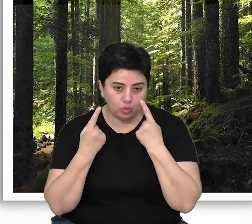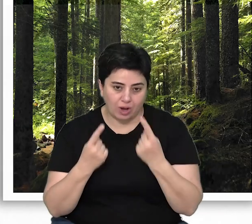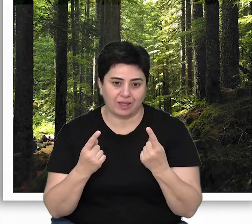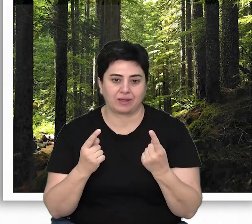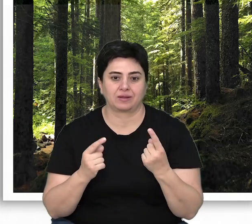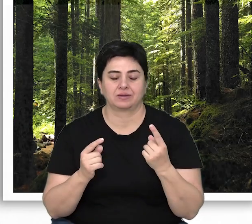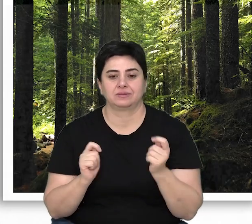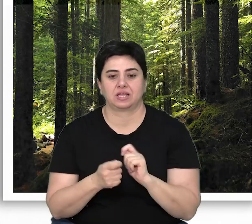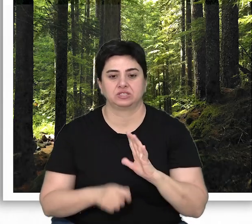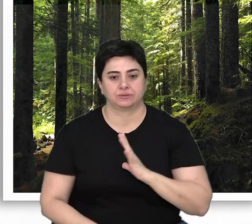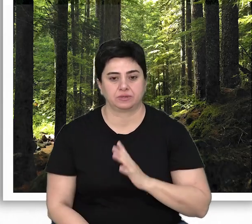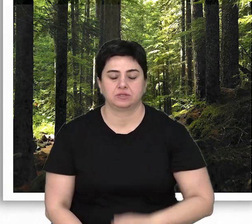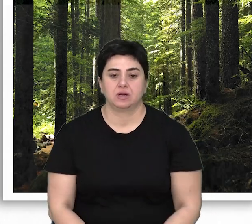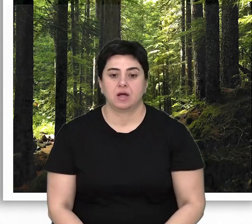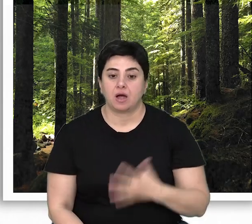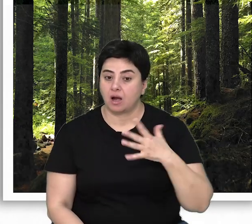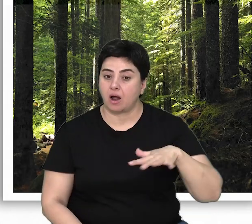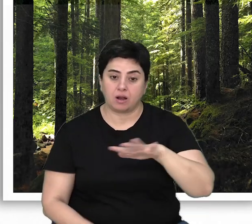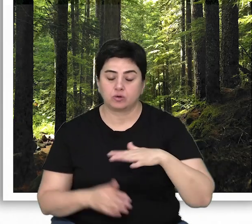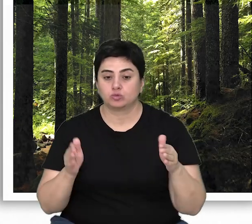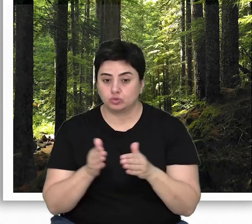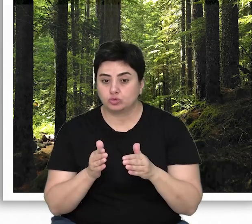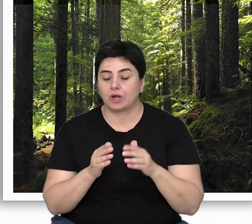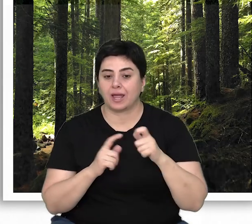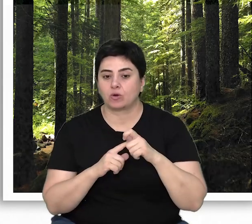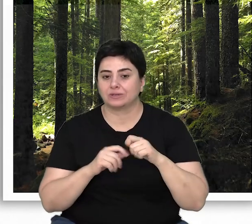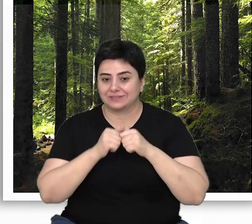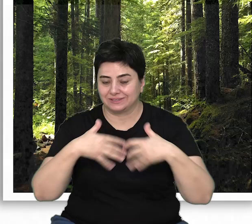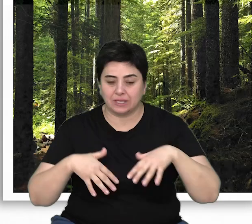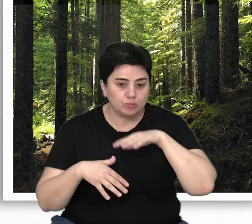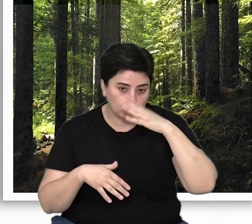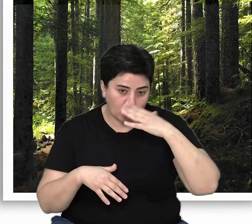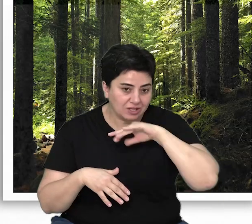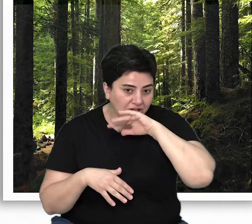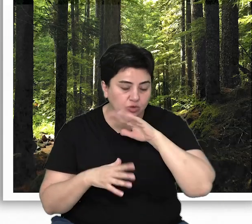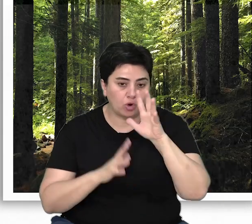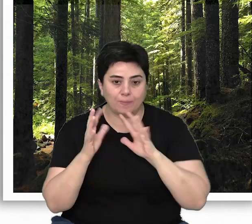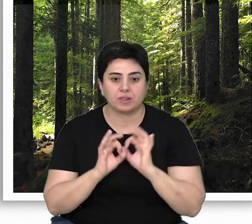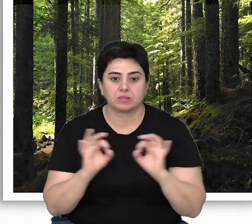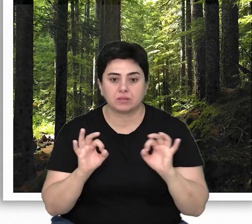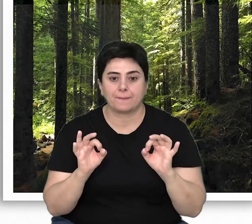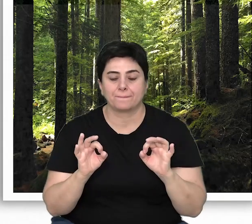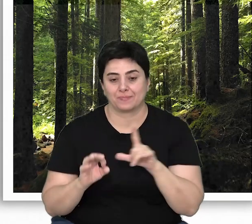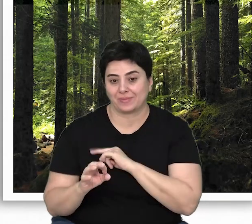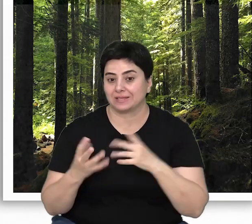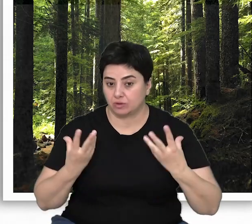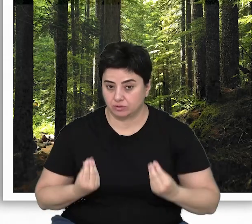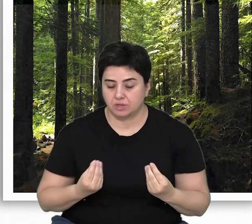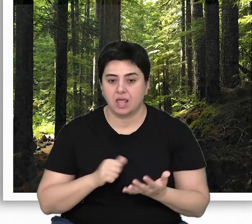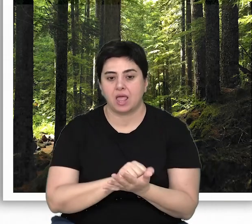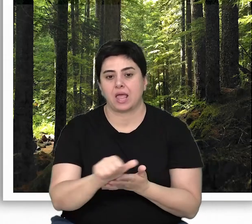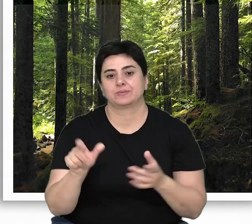etkine göre belirlenmelidir. Eğer alan küçük ve ekosistem doğal yaşlı orman formunu tam olarak temsil